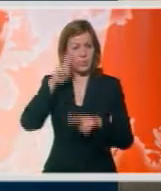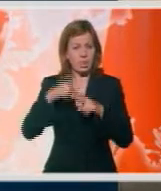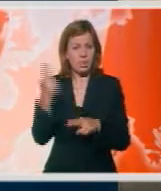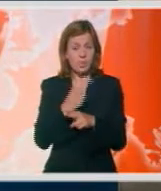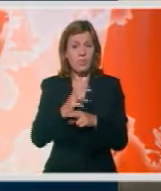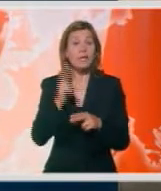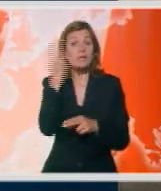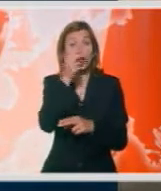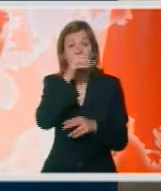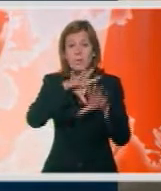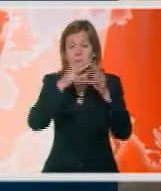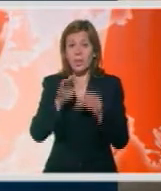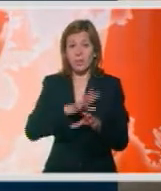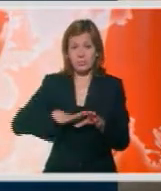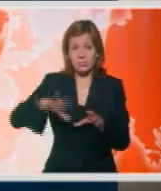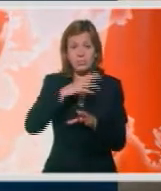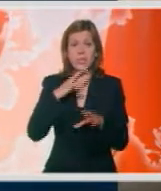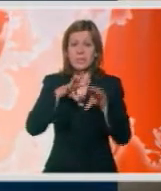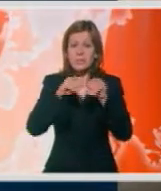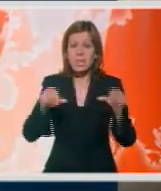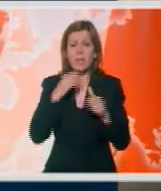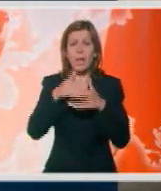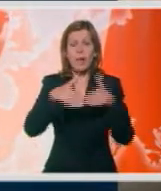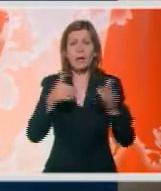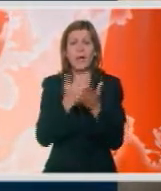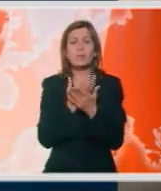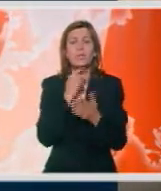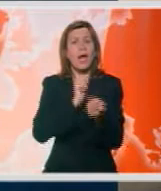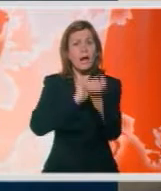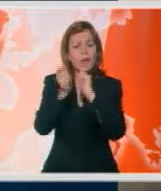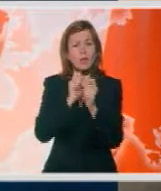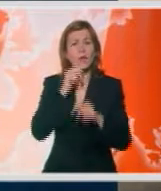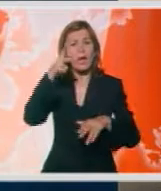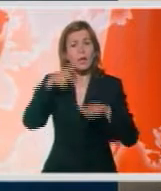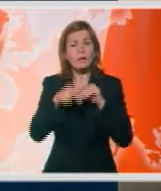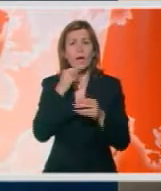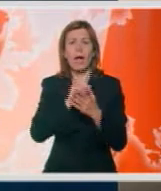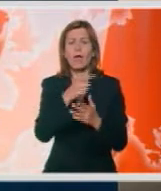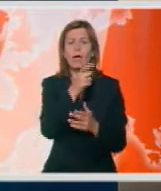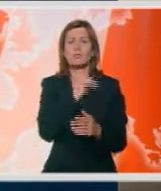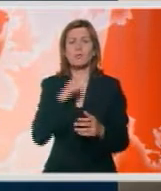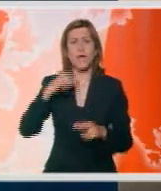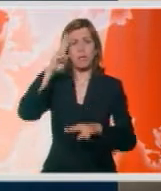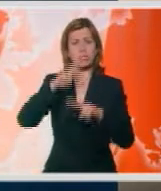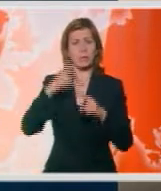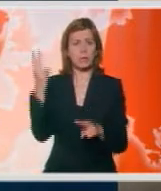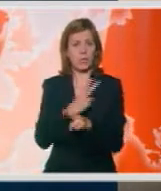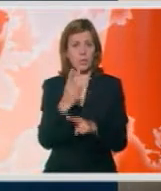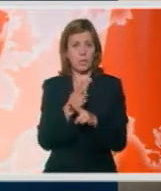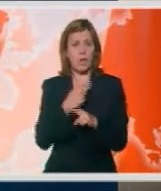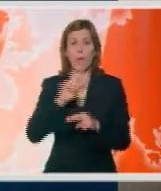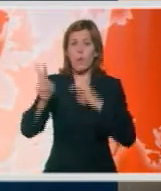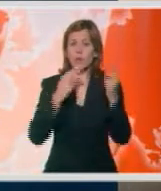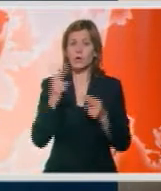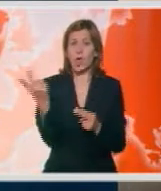da sve što se tiče teritorijalnog integriteta zemlje treba da bude rešeno kroz razgovore, a ne jednostranim proglašenjem nezavisnosti. Pozvat